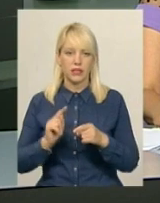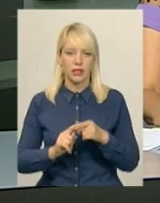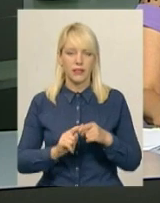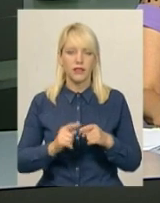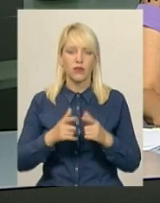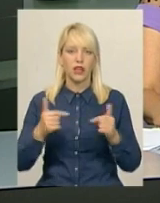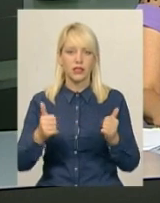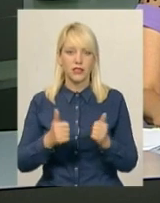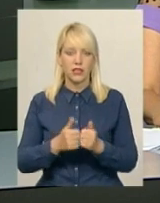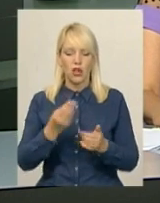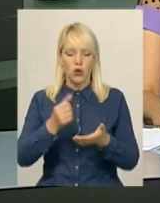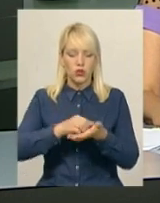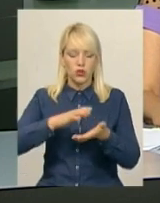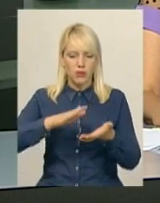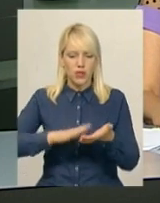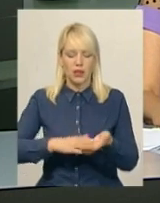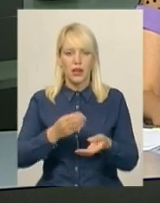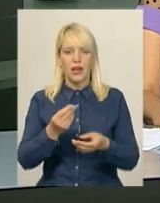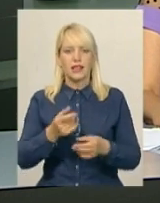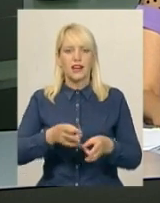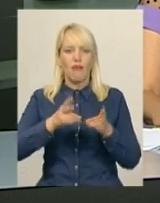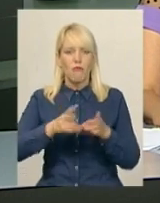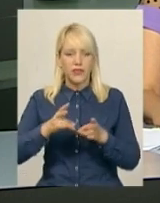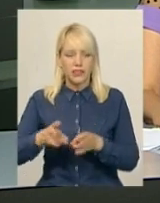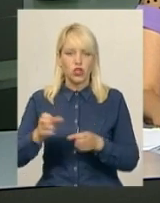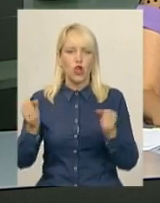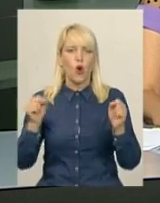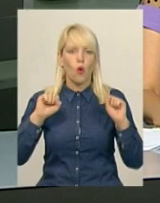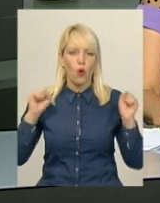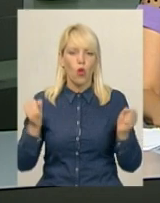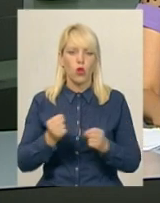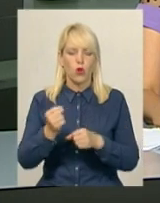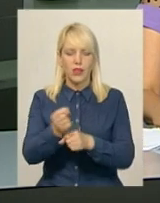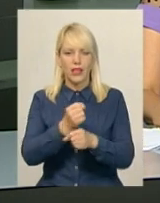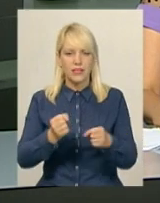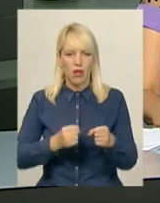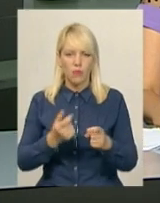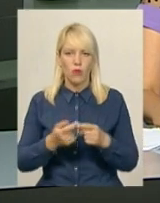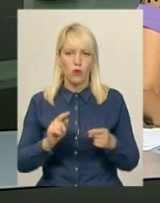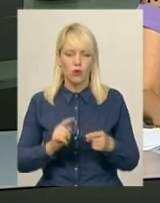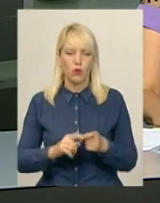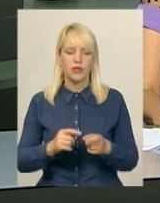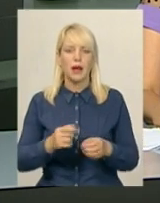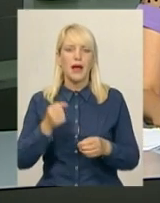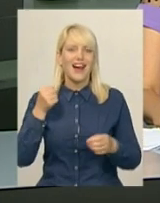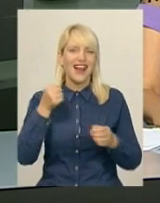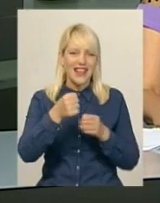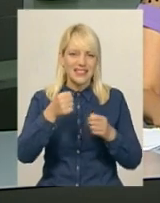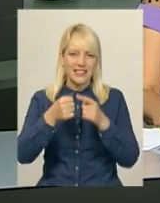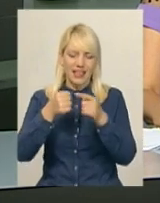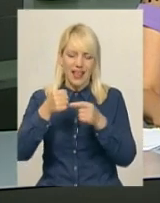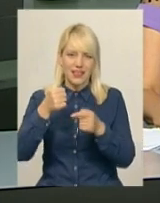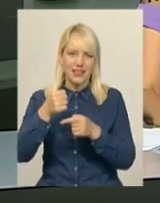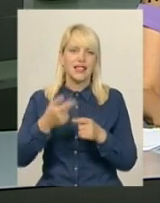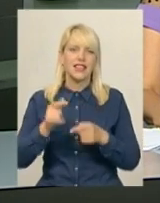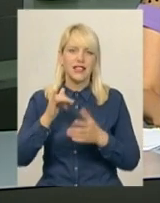блокноти з обліковими записами, пневматичну та холодну зброю, бити, каскети, бойові набої під час обшуків